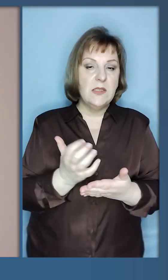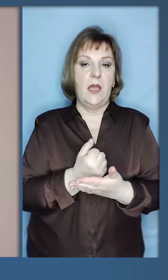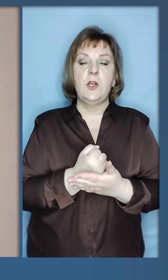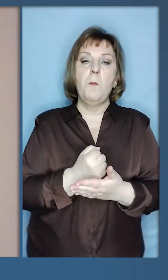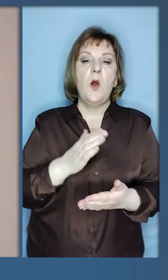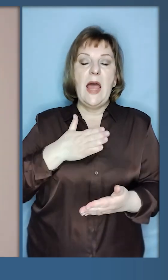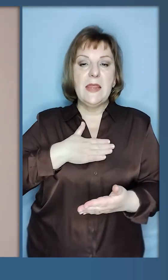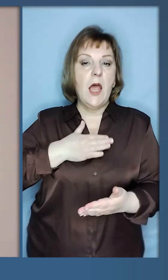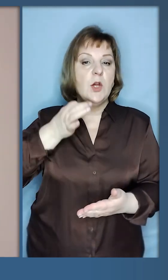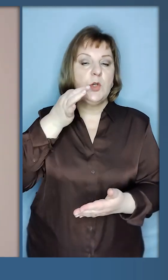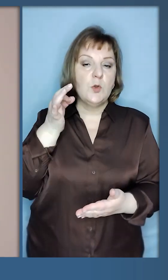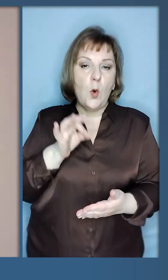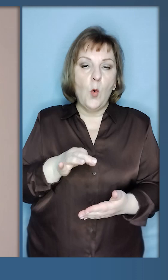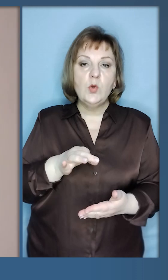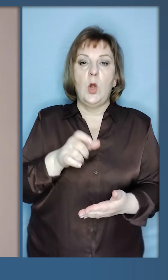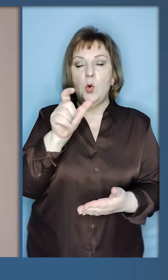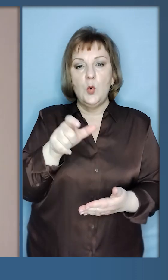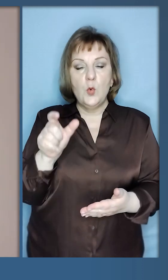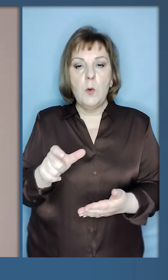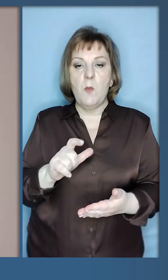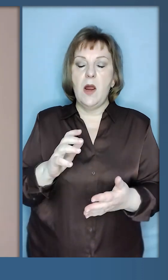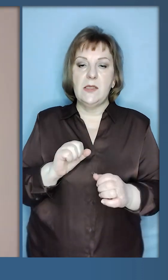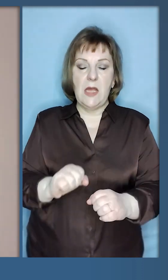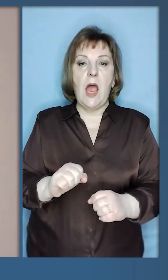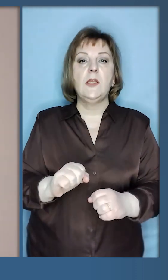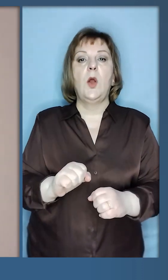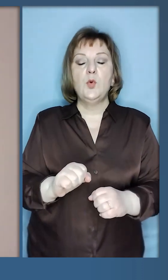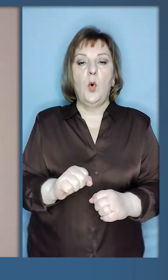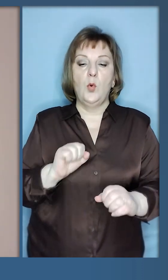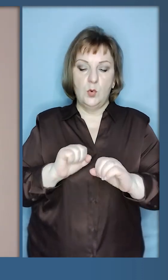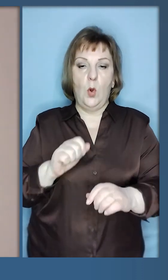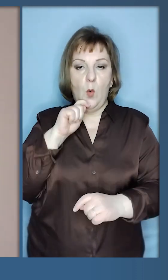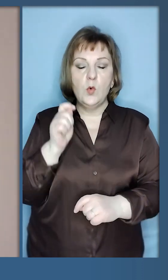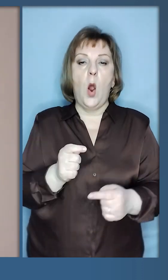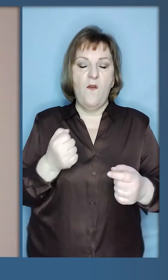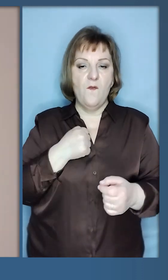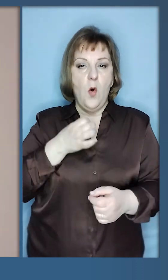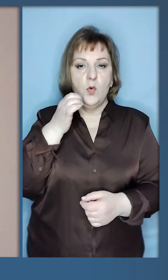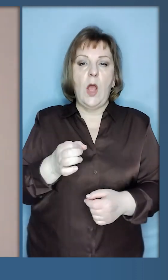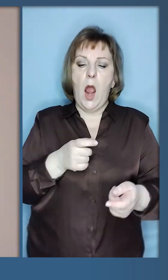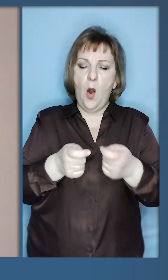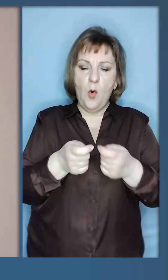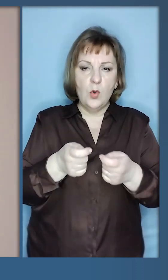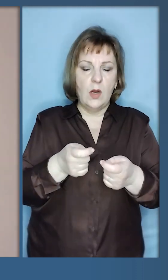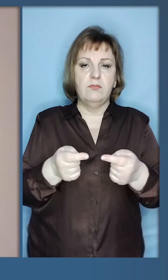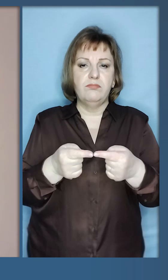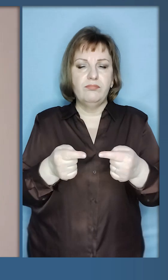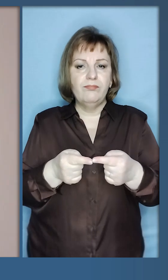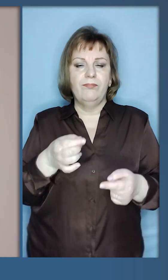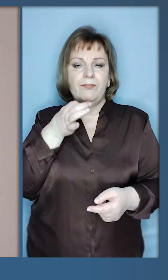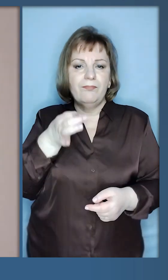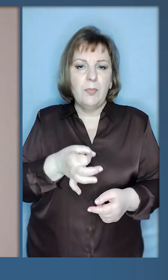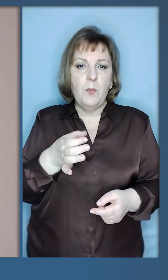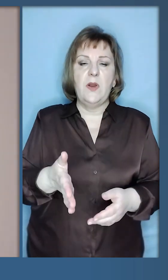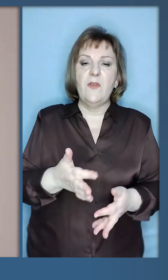здобути нашими людьми досвід захисту України, воєнний досвід з конкретикою управлінською роботою на